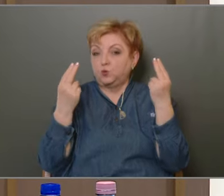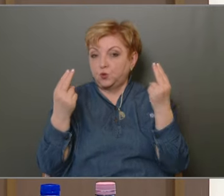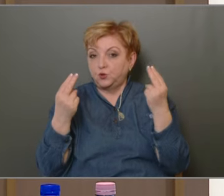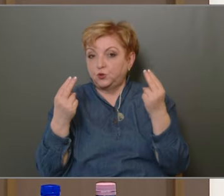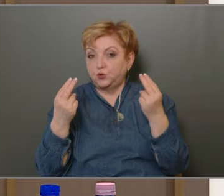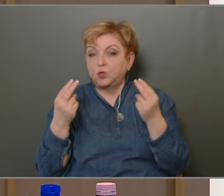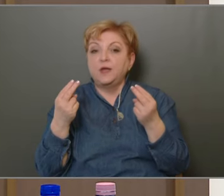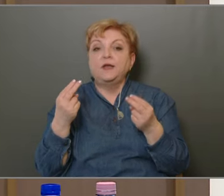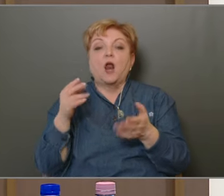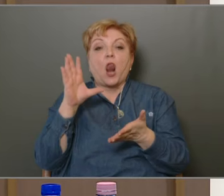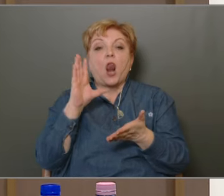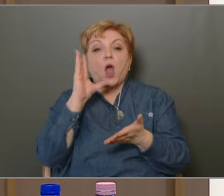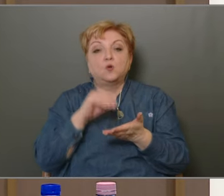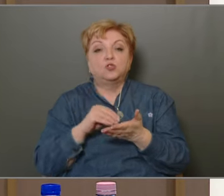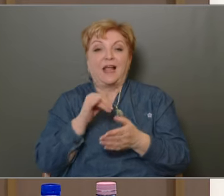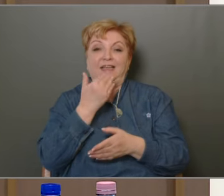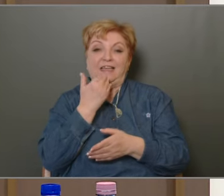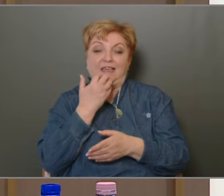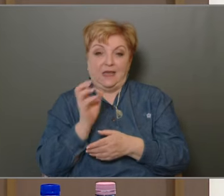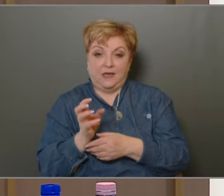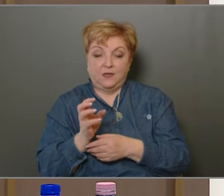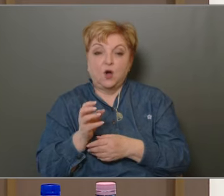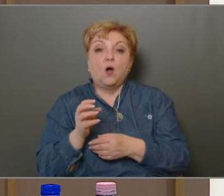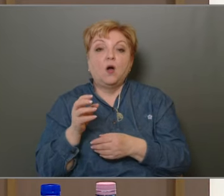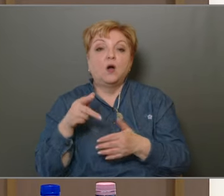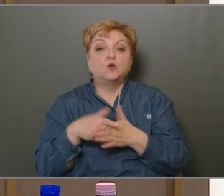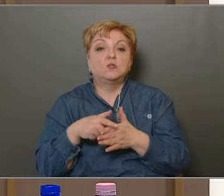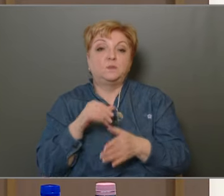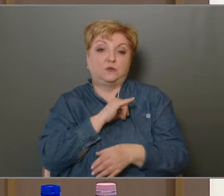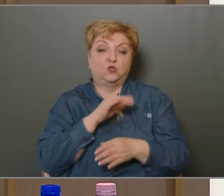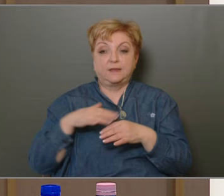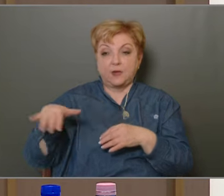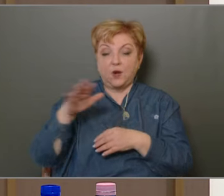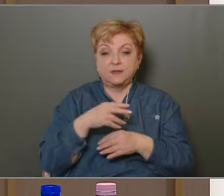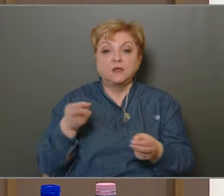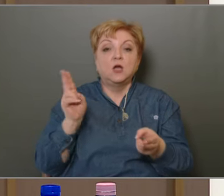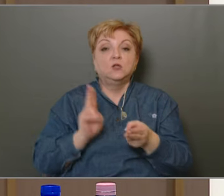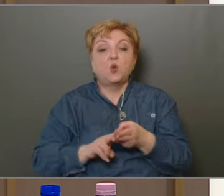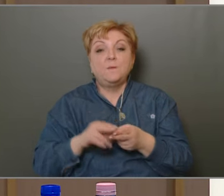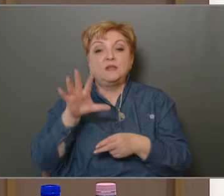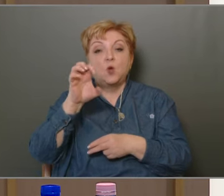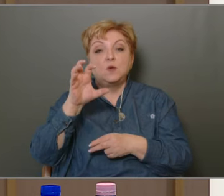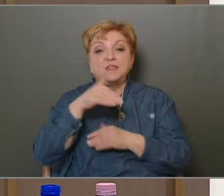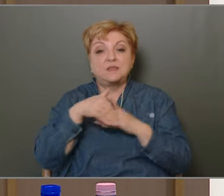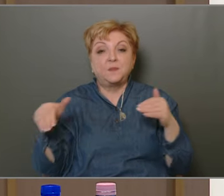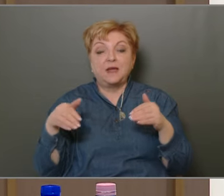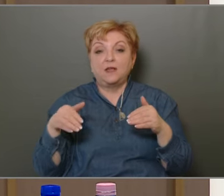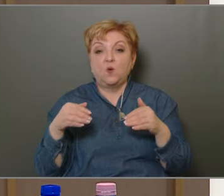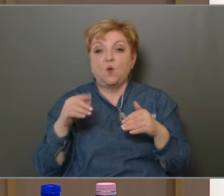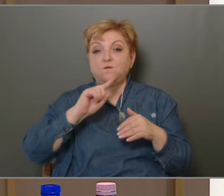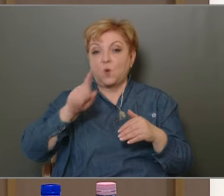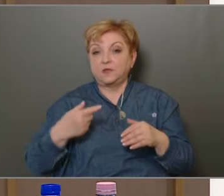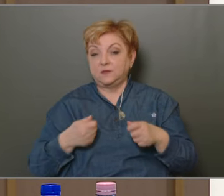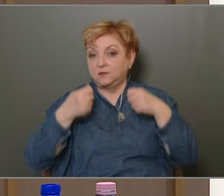lakossági igény a közbiztonság területén Ezt több mint 500 millió forint értékben feleztettük és adtuk át a